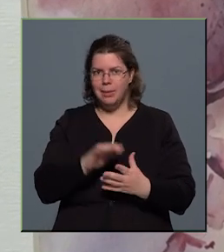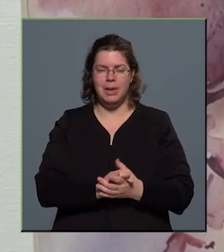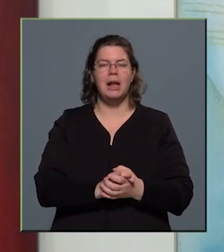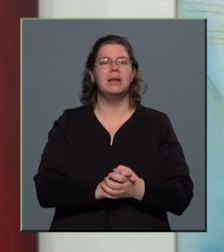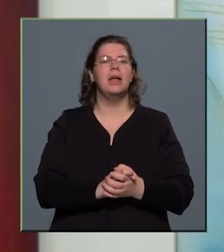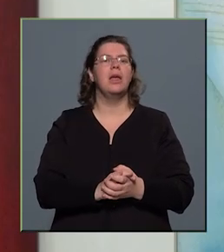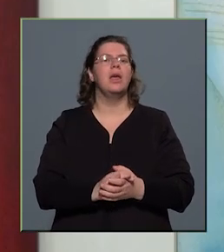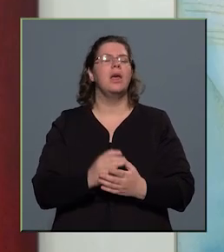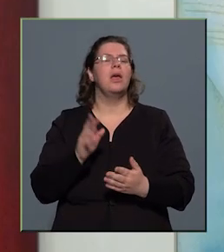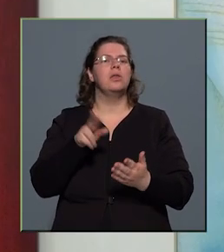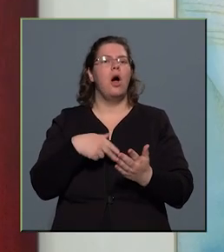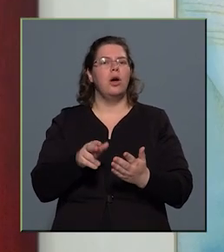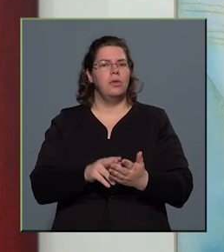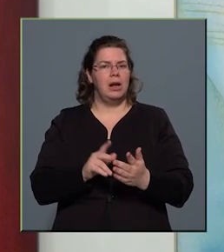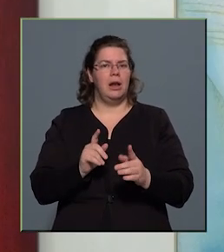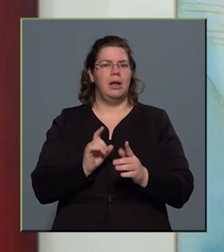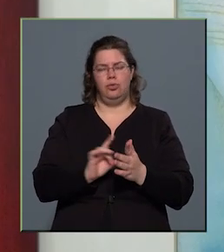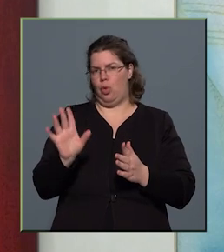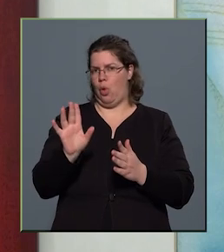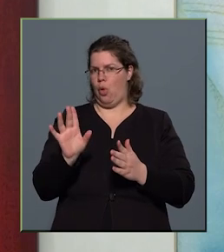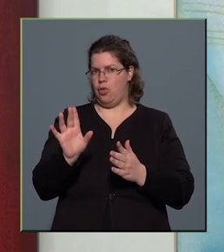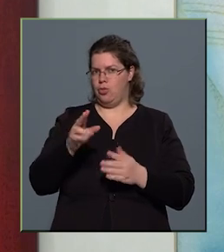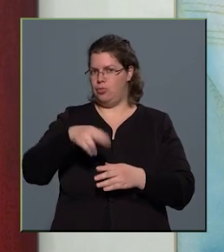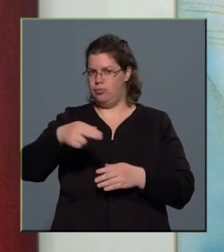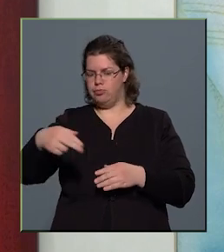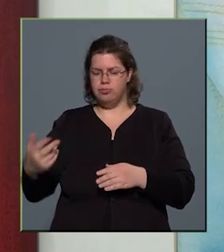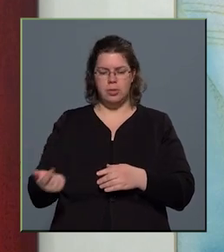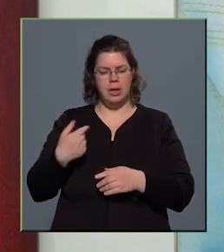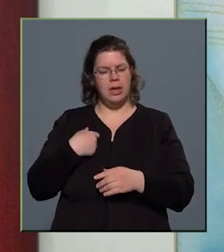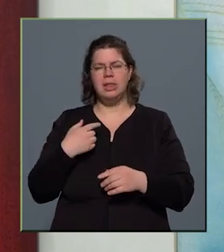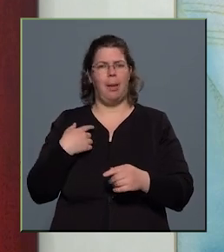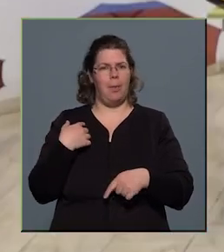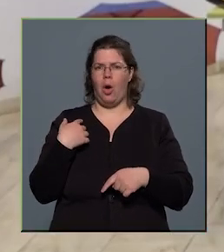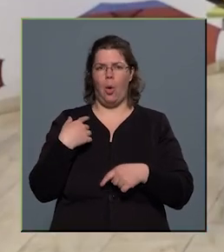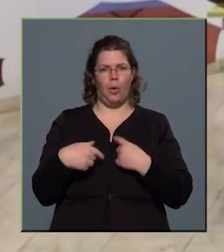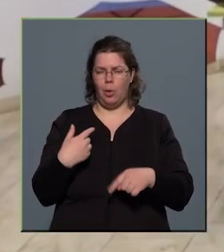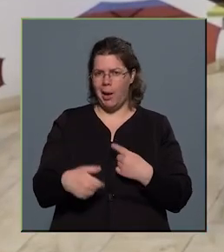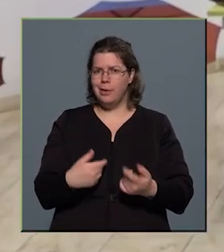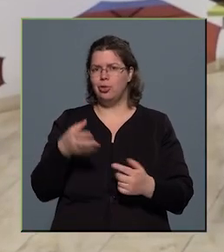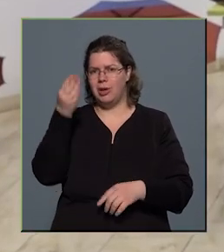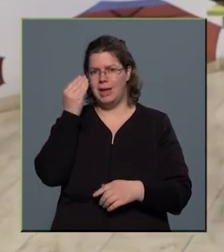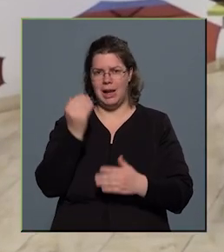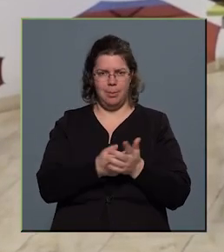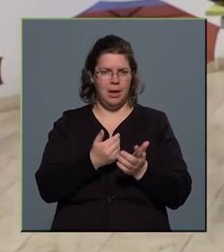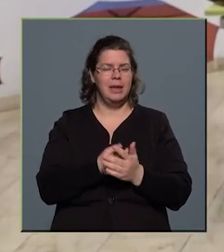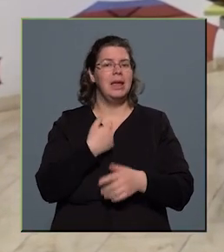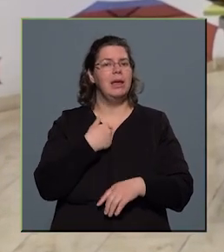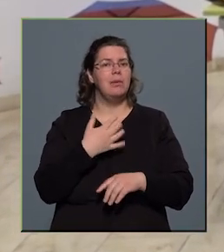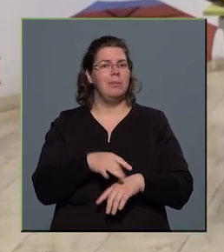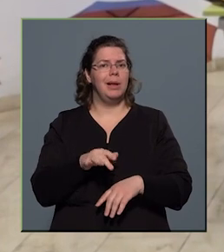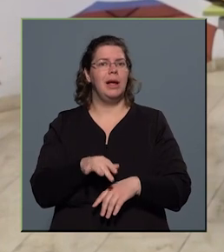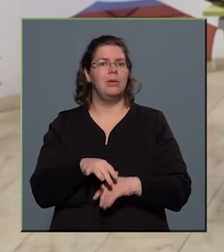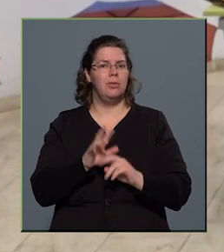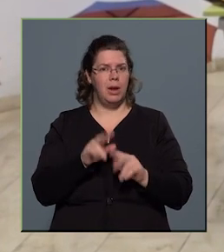Az akvarelvileg egy gyors műfaj. Én nem a hagyományos értelemben használom, tehát én például szó